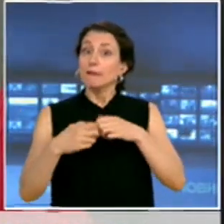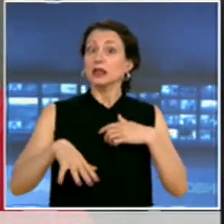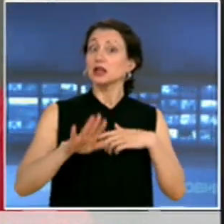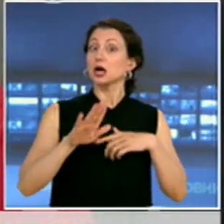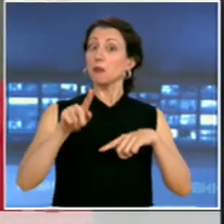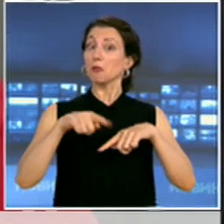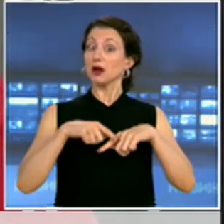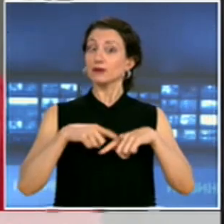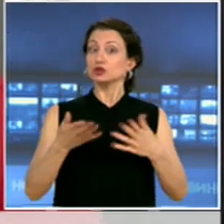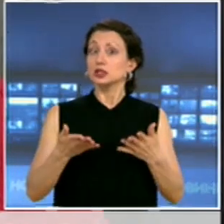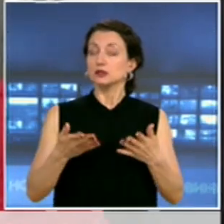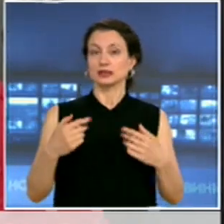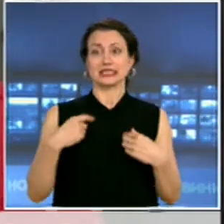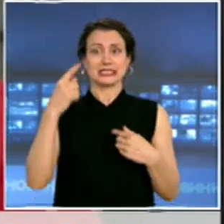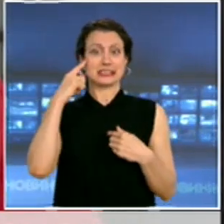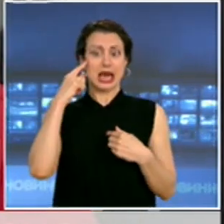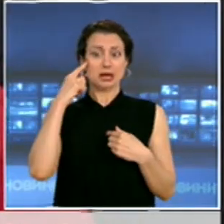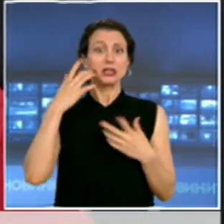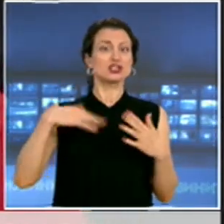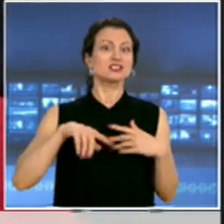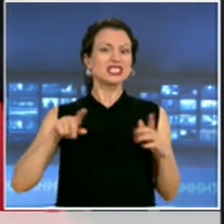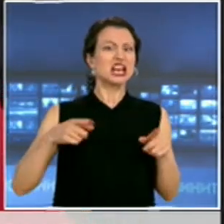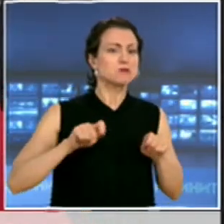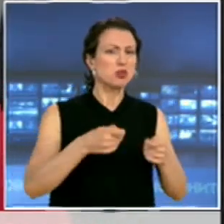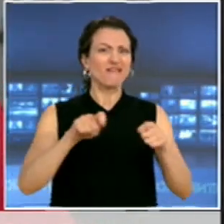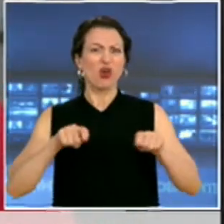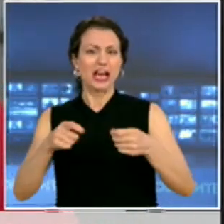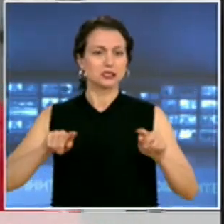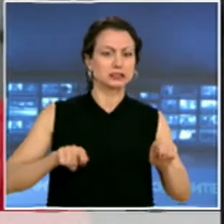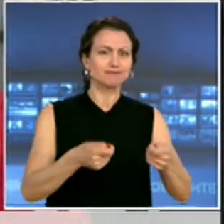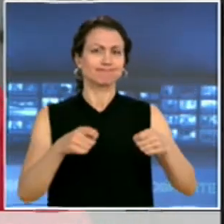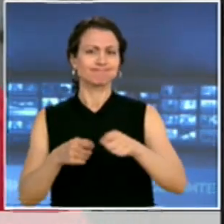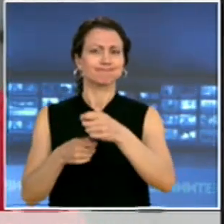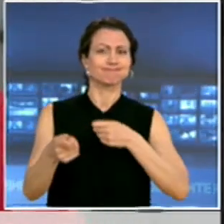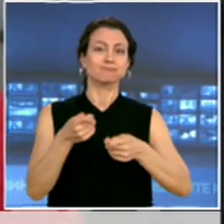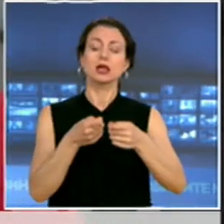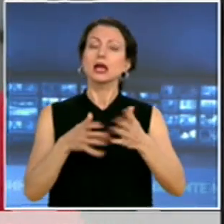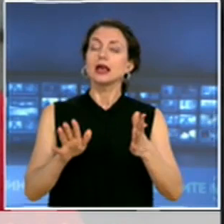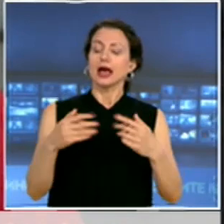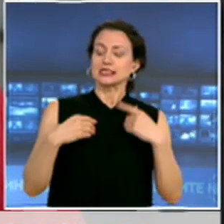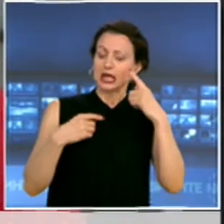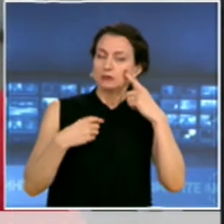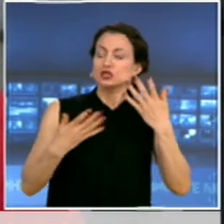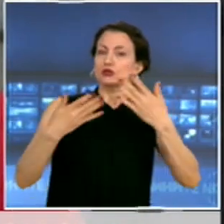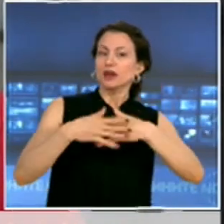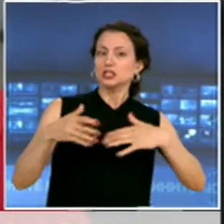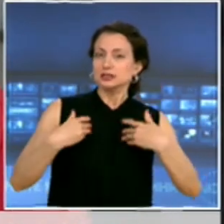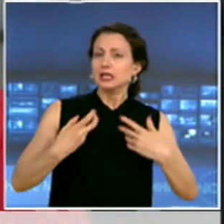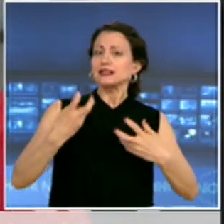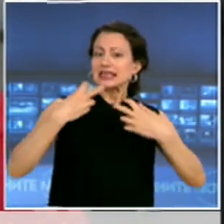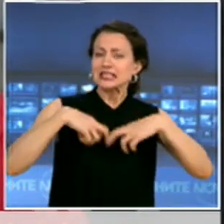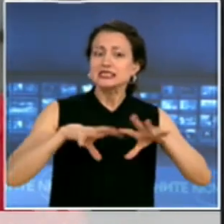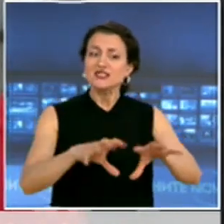изкарат хората на улицата. Подготвени сме. Знаеме, че до вечер искат да изкарат още повече хора. Но ви казвам,